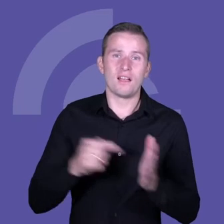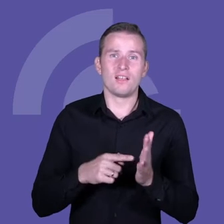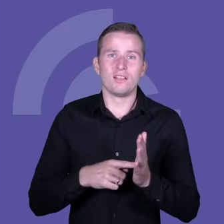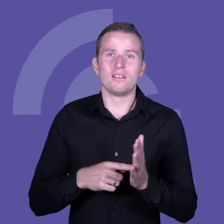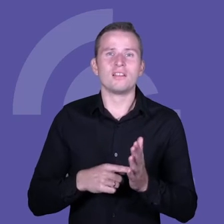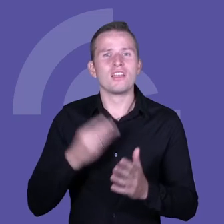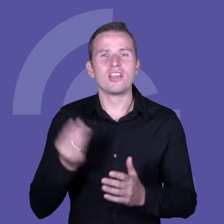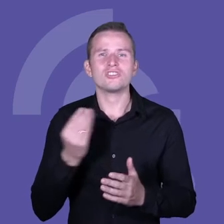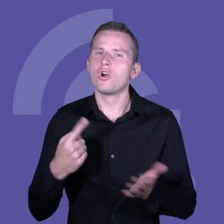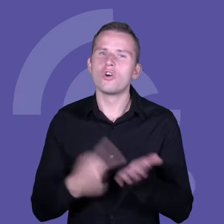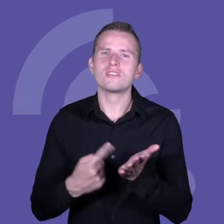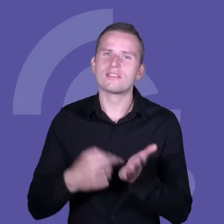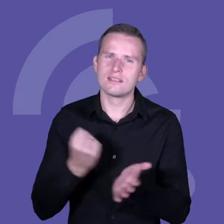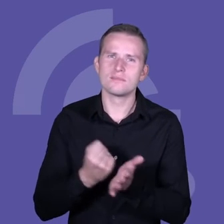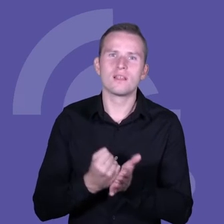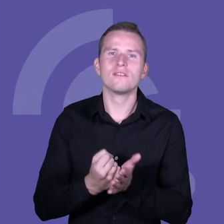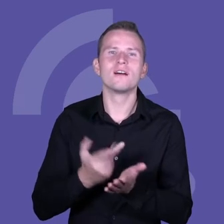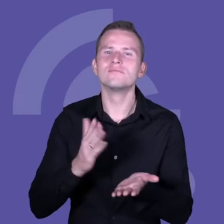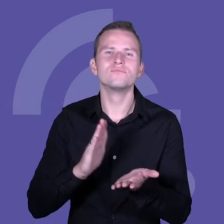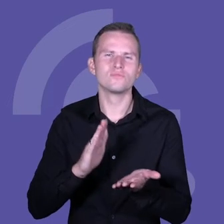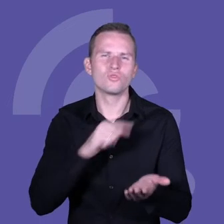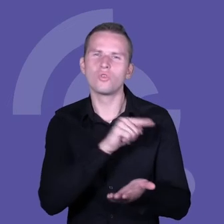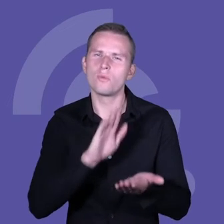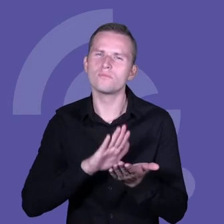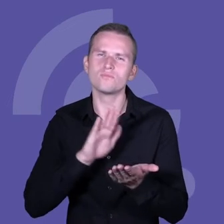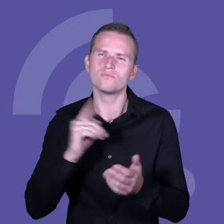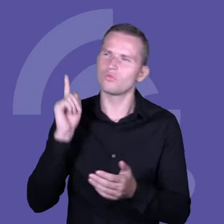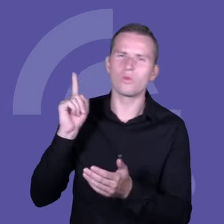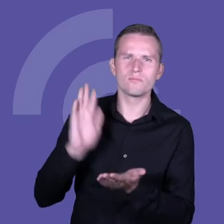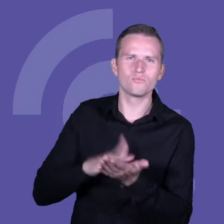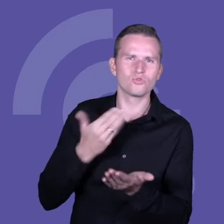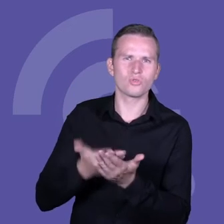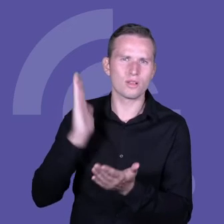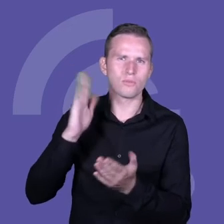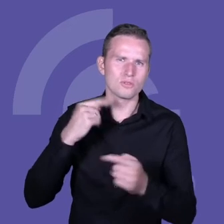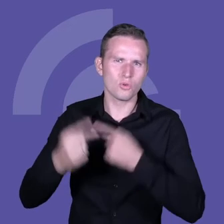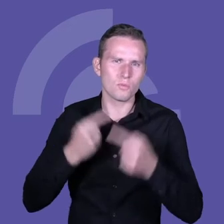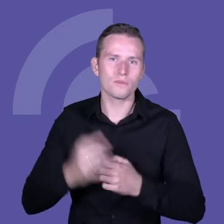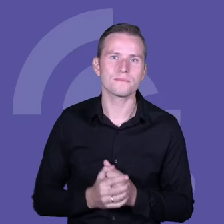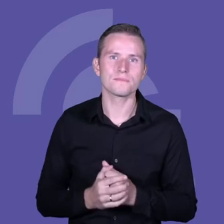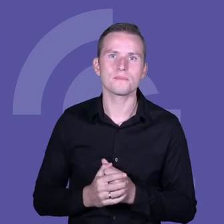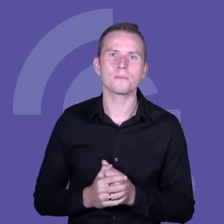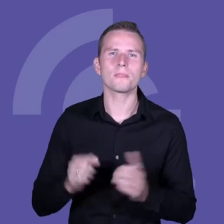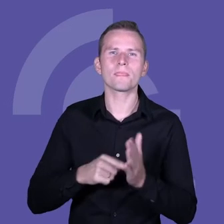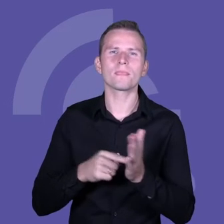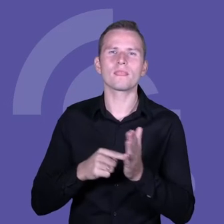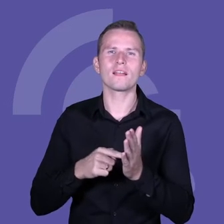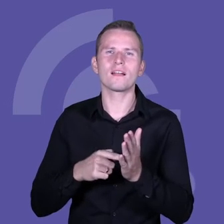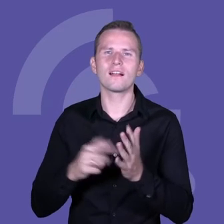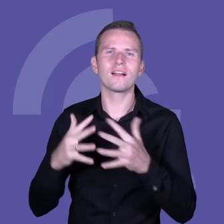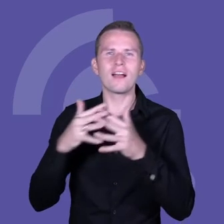rzecz, tym przykładem się będę posługiwać później, to jest taki super track, amerykański